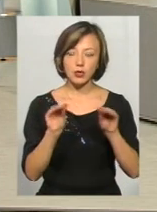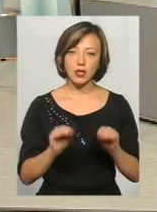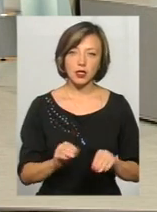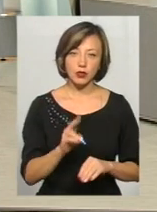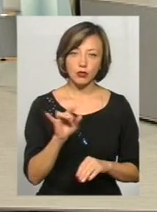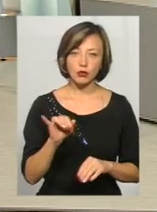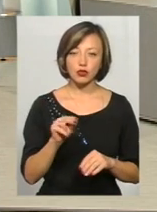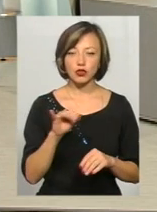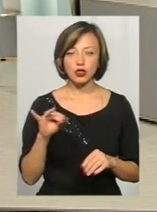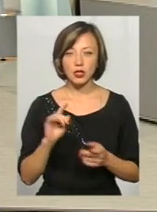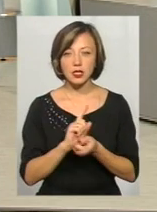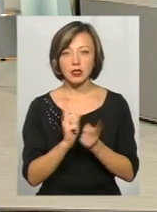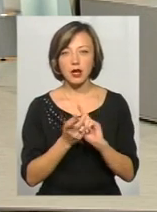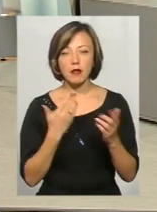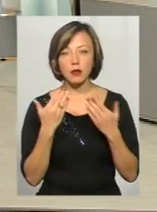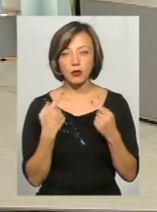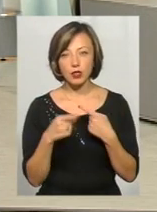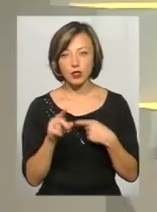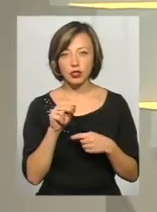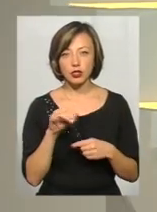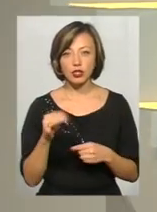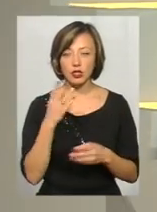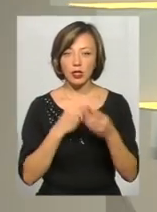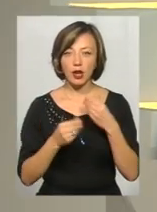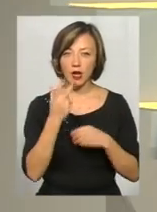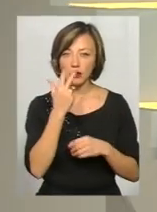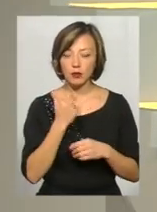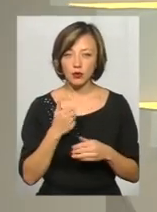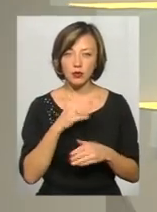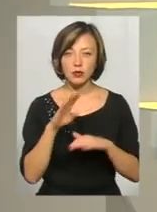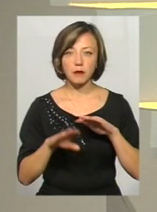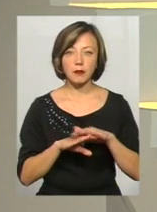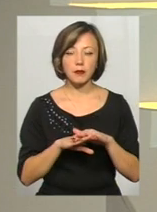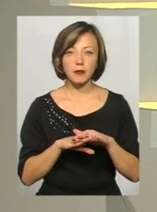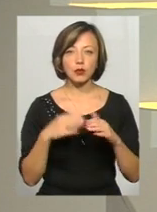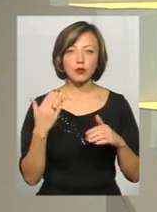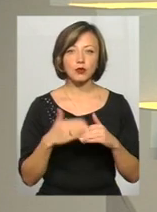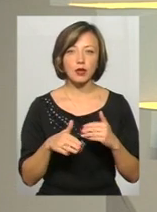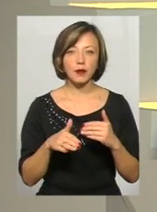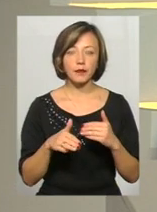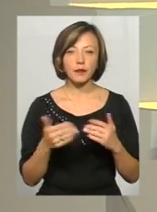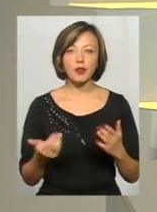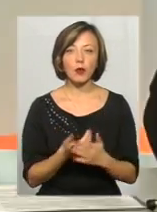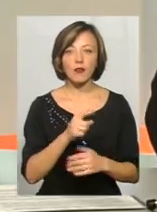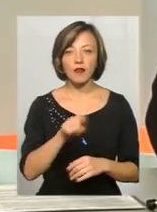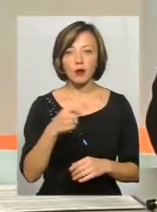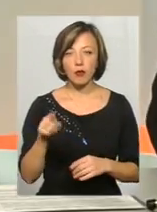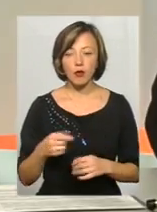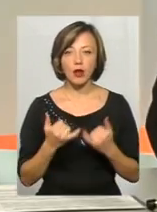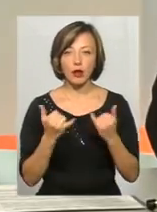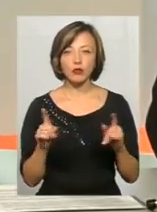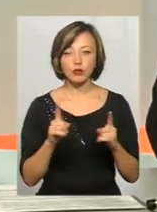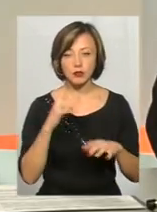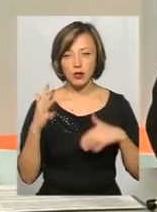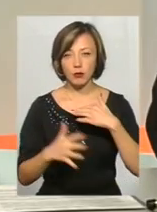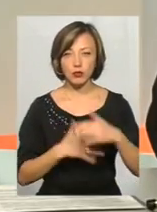стали підходи якимись іншими, чи шахраї адаптуються під вже якісь нові вимоги, для того, щоб